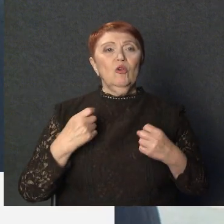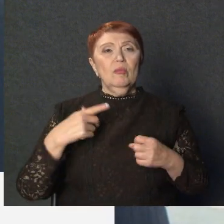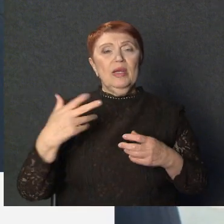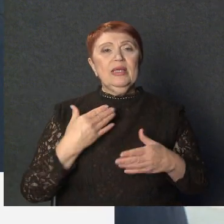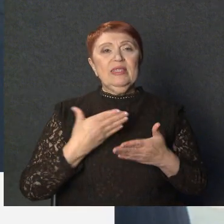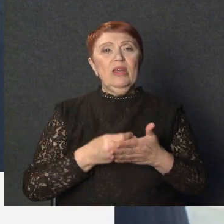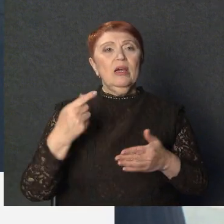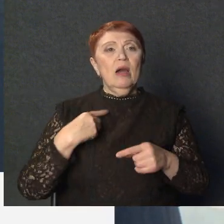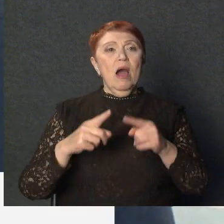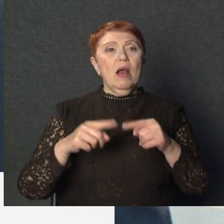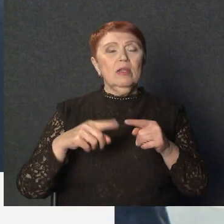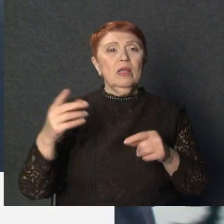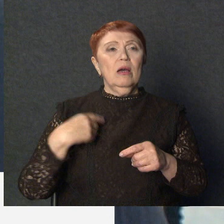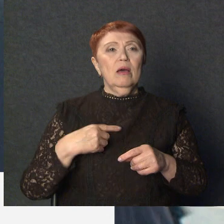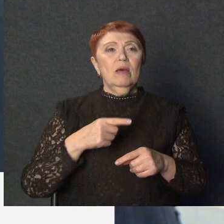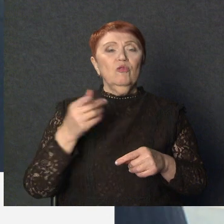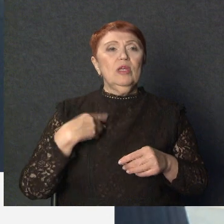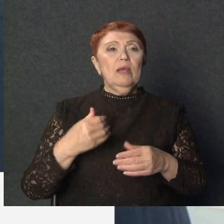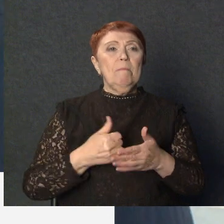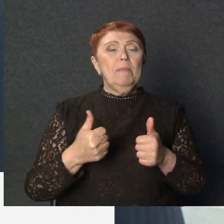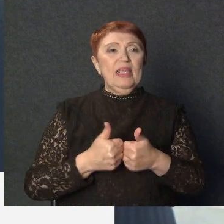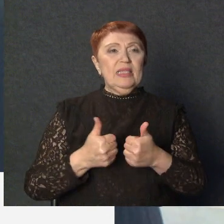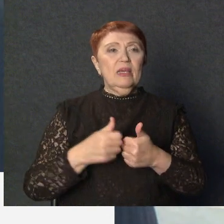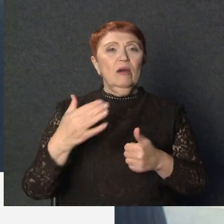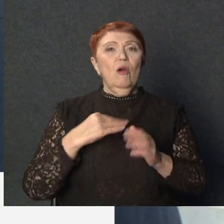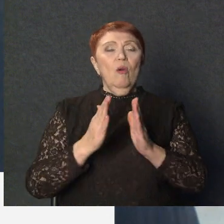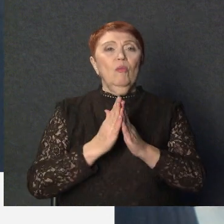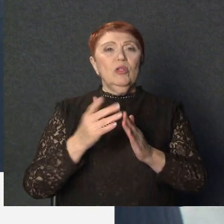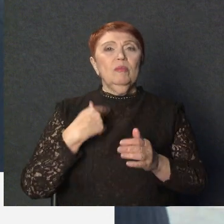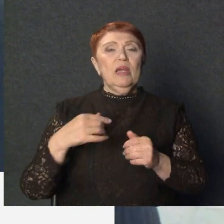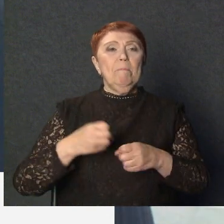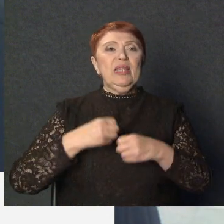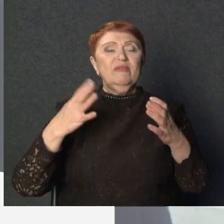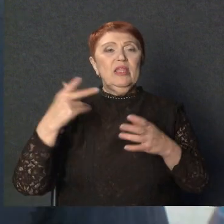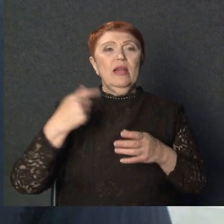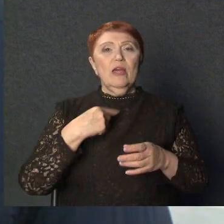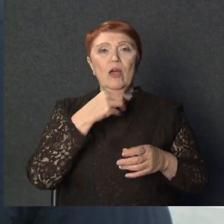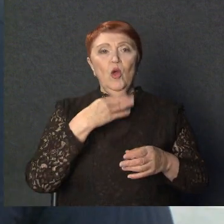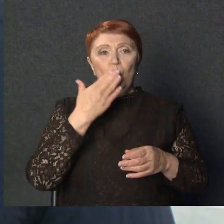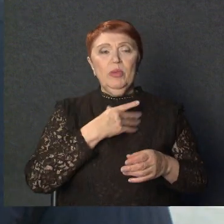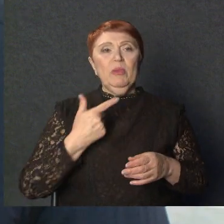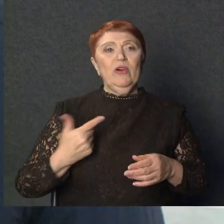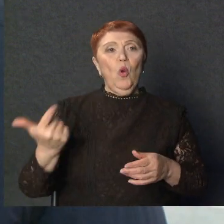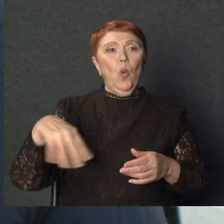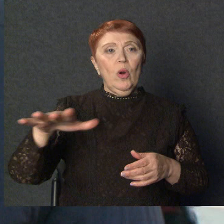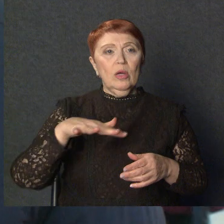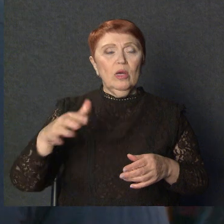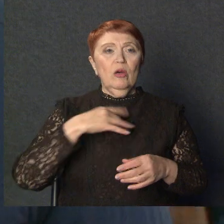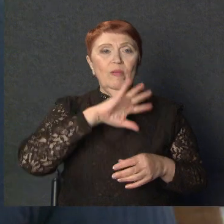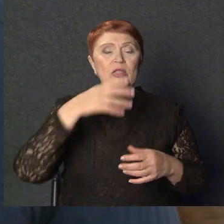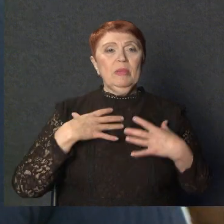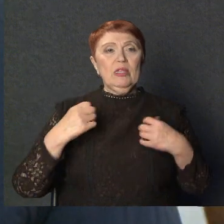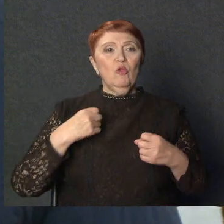родных, близких, молимся за процветание нашего любимого города, нашей великой страны. Здоровья всем, мира, добра,